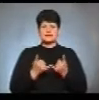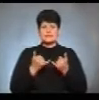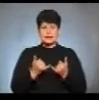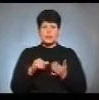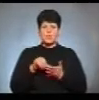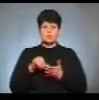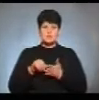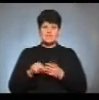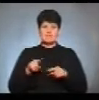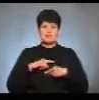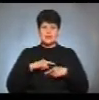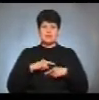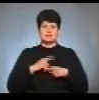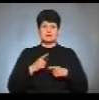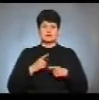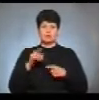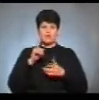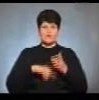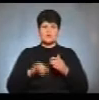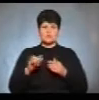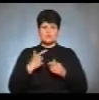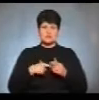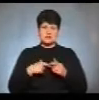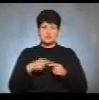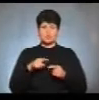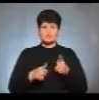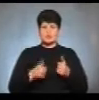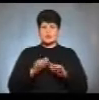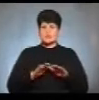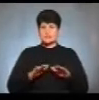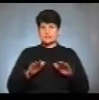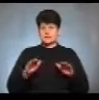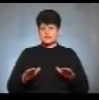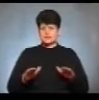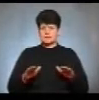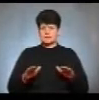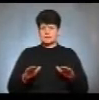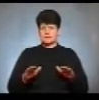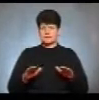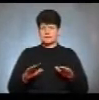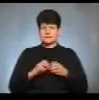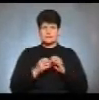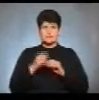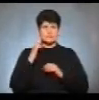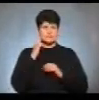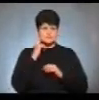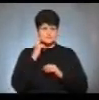участі в фінальних спартакеаді по віруссебі. Тут змагаються дітки нозології, вади слуху,